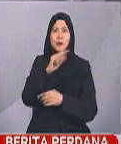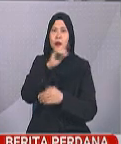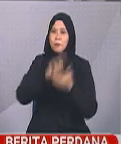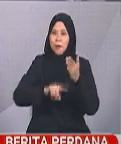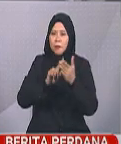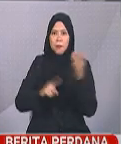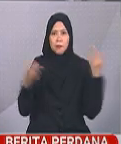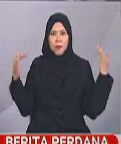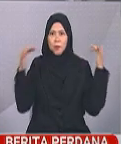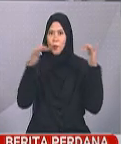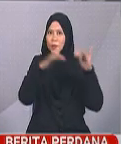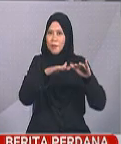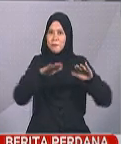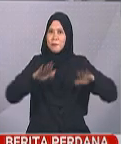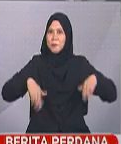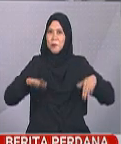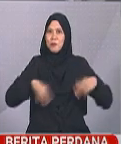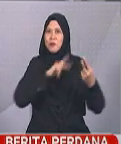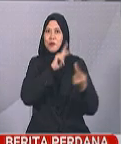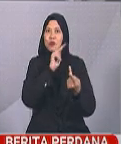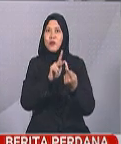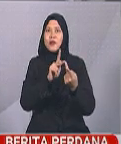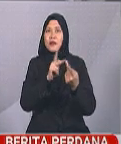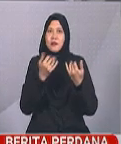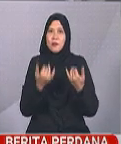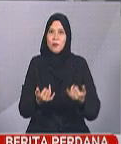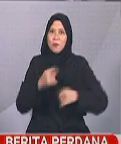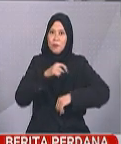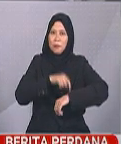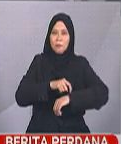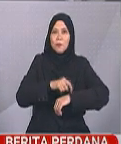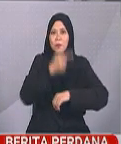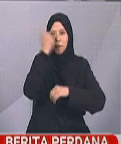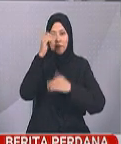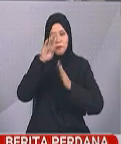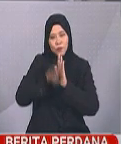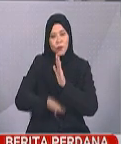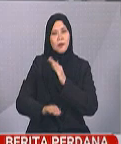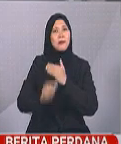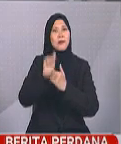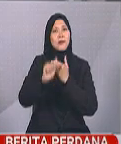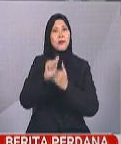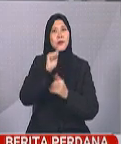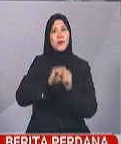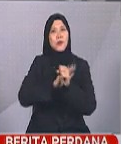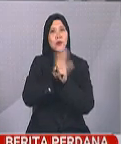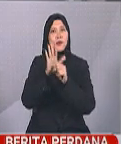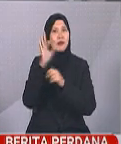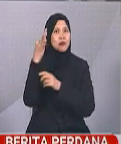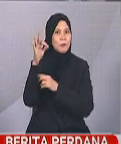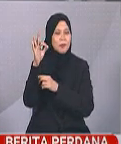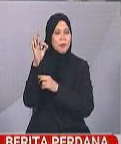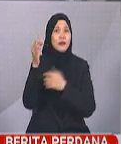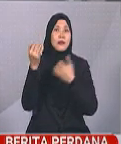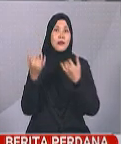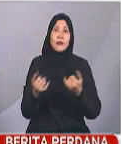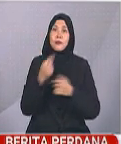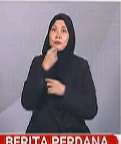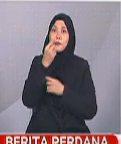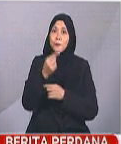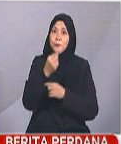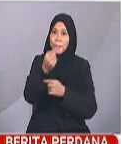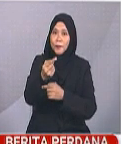perimpunan masih belum sesuai diadakan pada masa ini untuk mengurangkan risiko jangkitan COVID-19. Jelasnya dalam satu